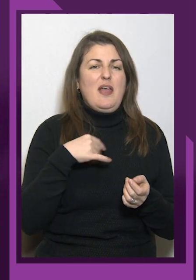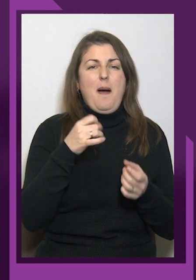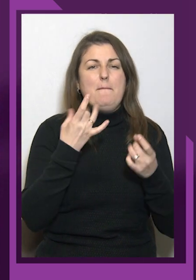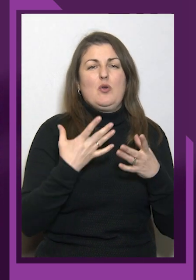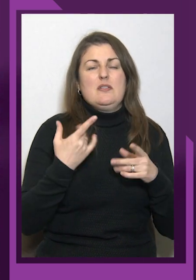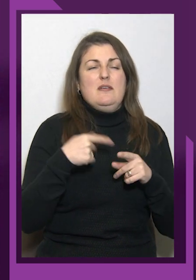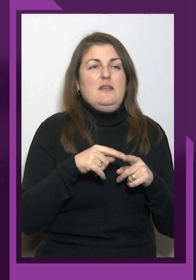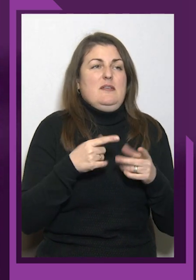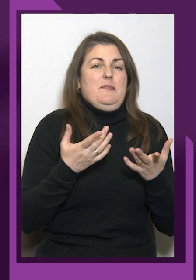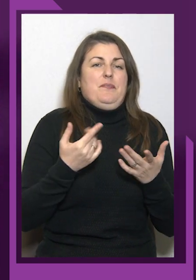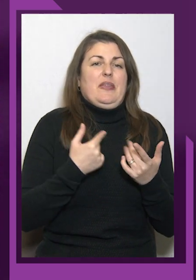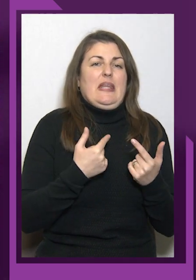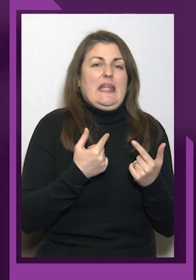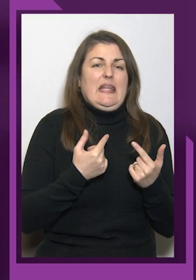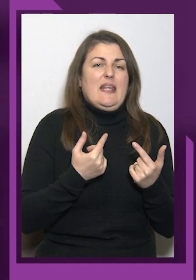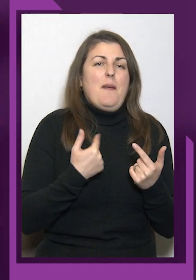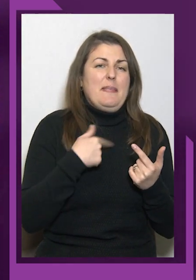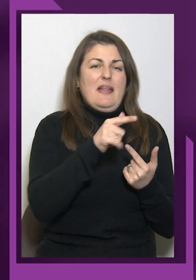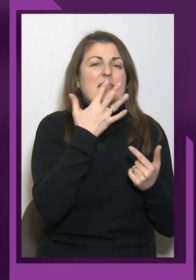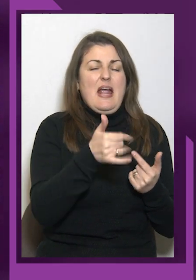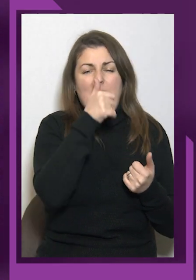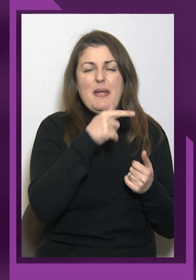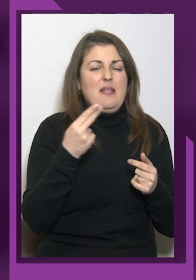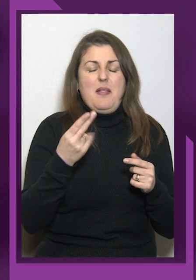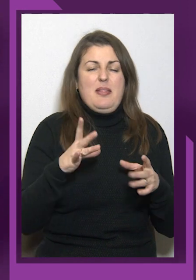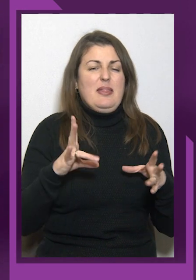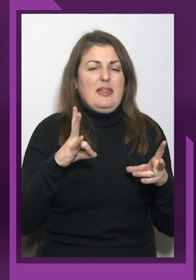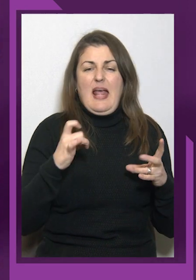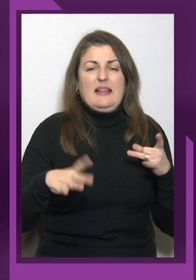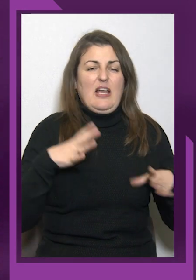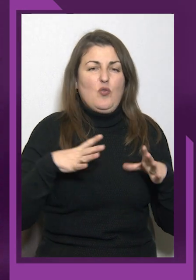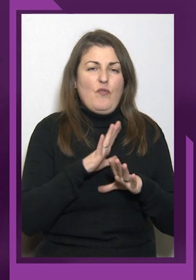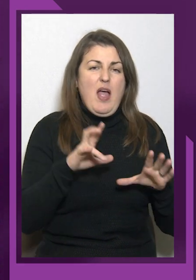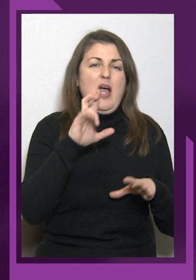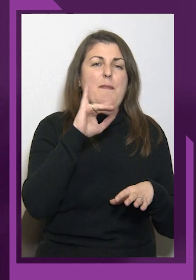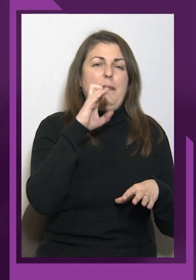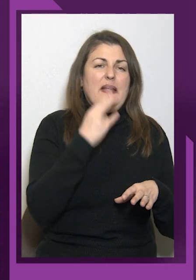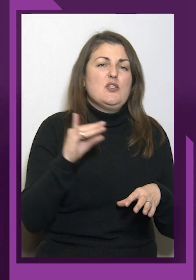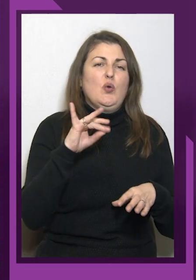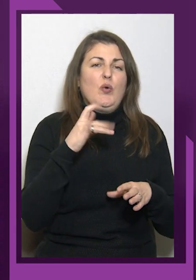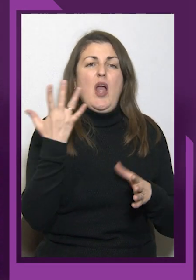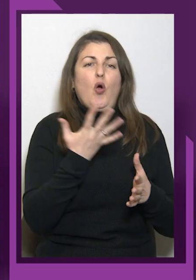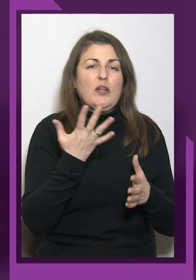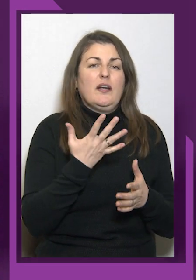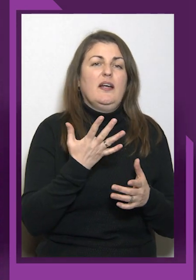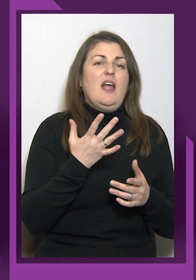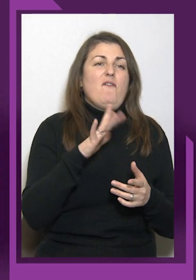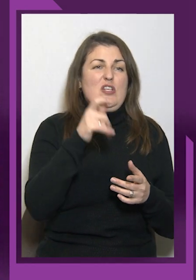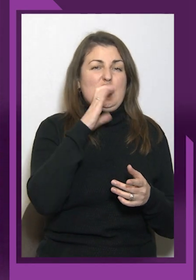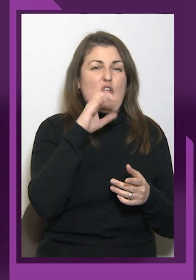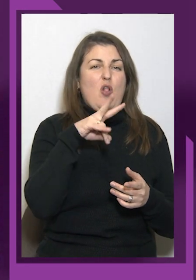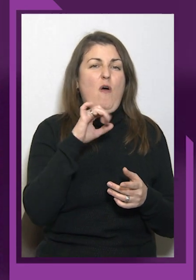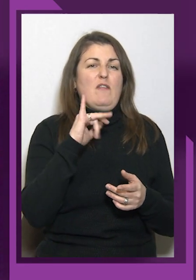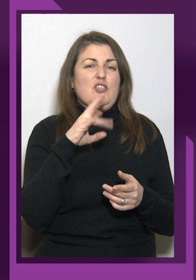тренувався. Бабінець Юрій, котрий в Словаччині тренується і